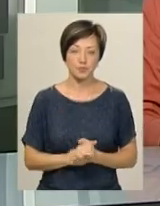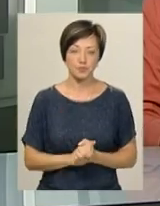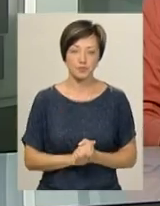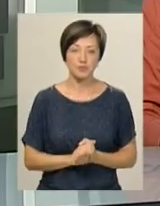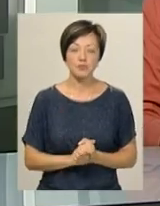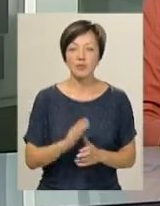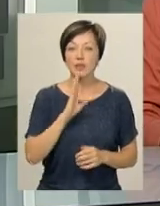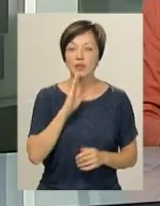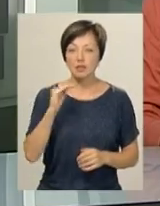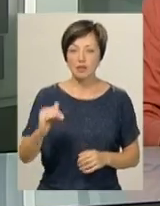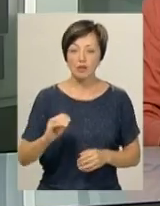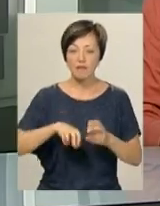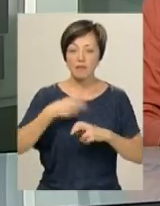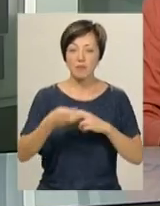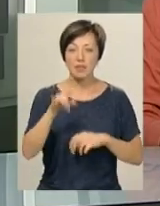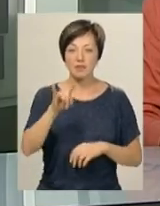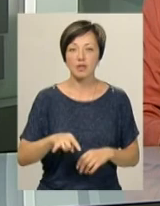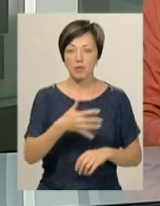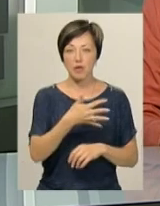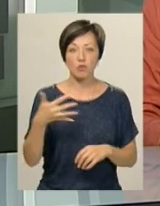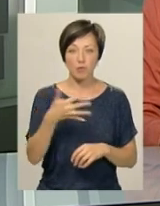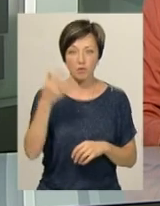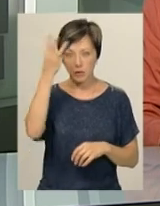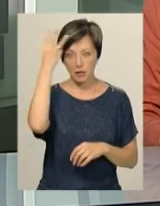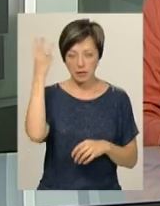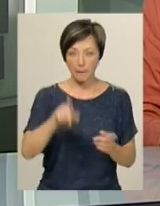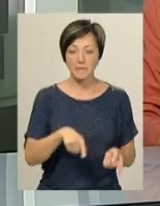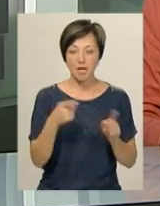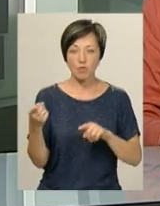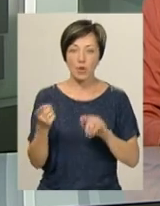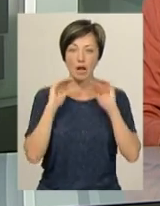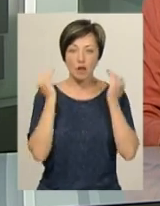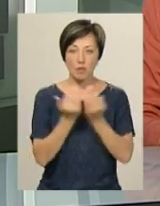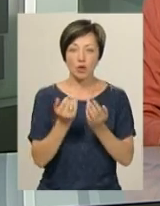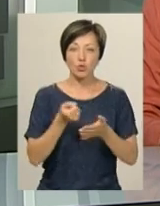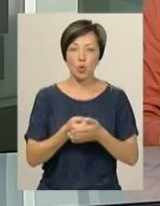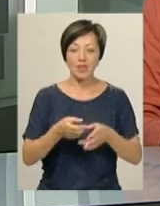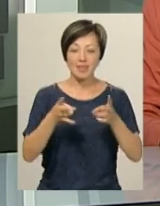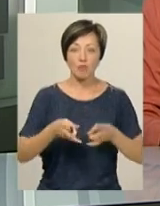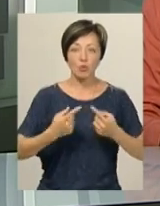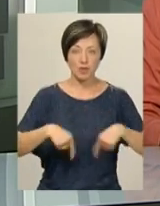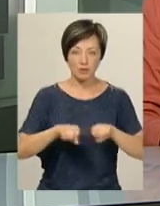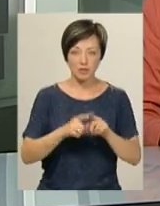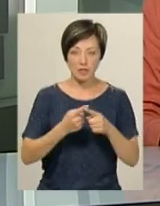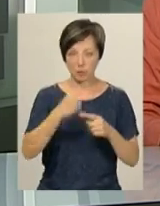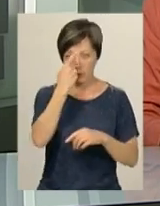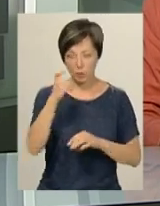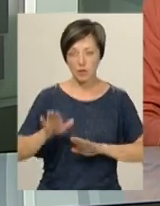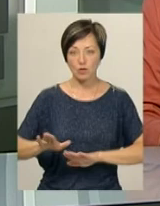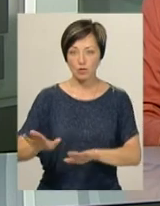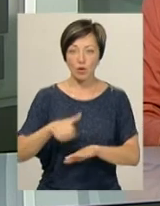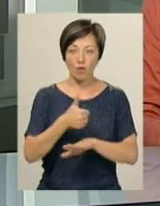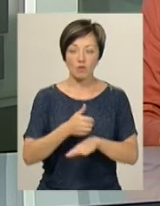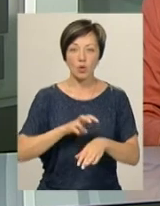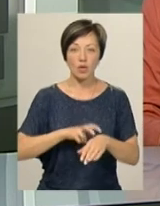Дівчинку, яка випала з вікна п'ятого поверху в обласному центрі, переводять з реанімації до травматологічного відділення. Про це повідомив заступник